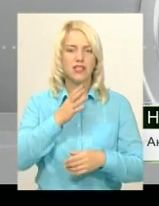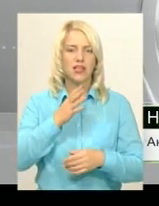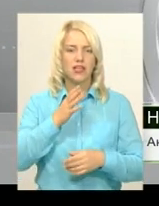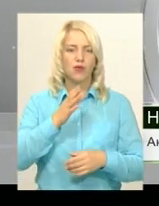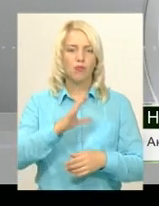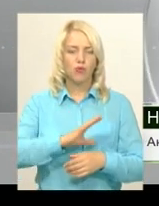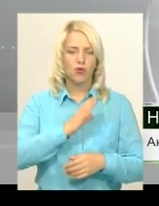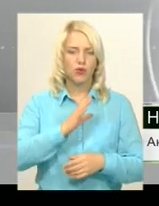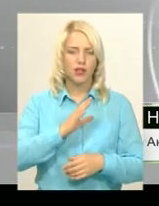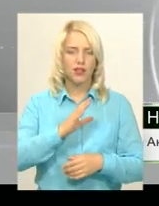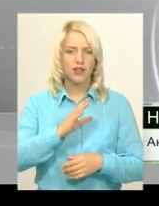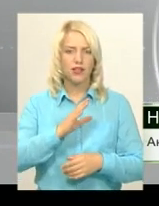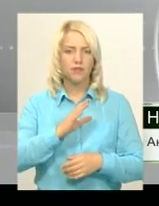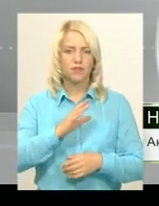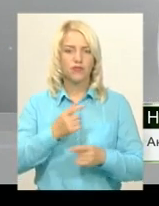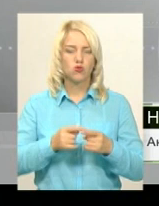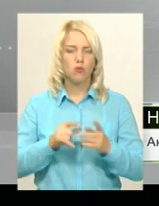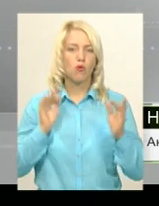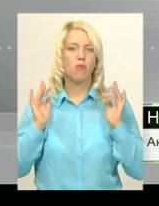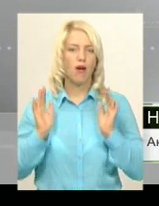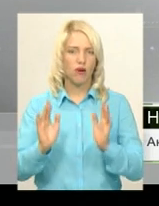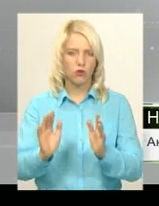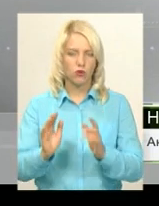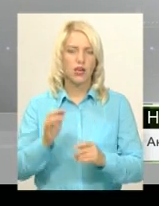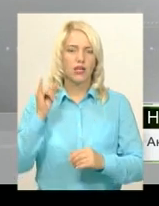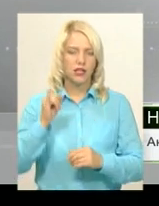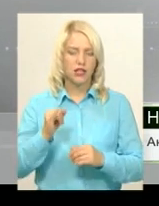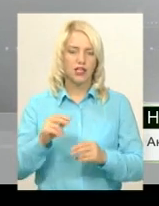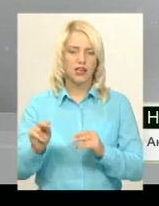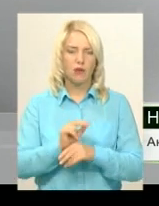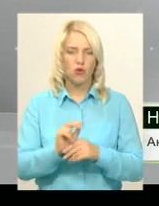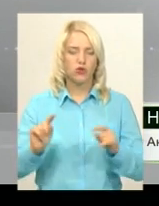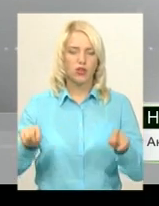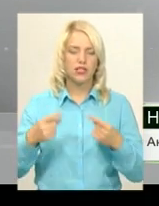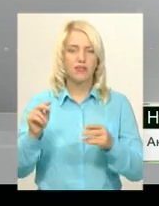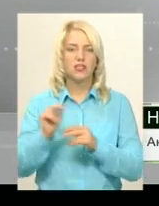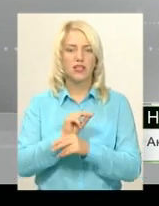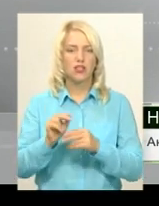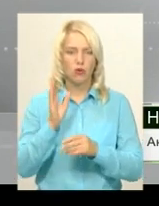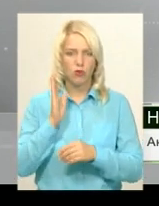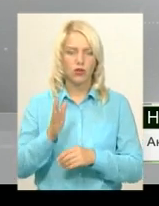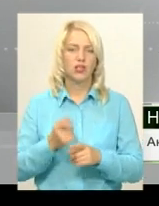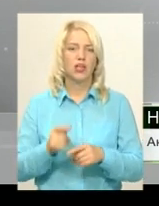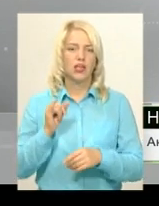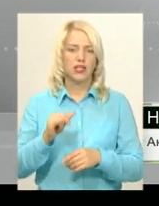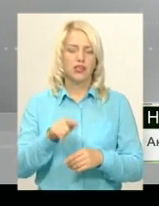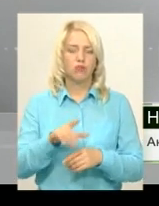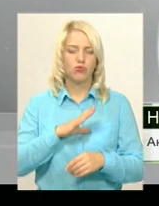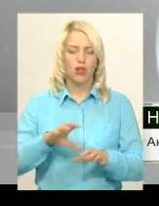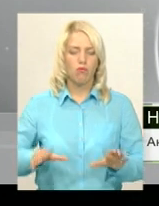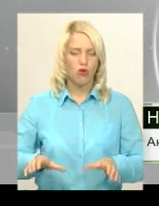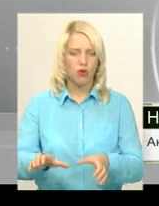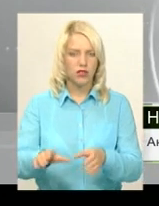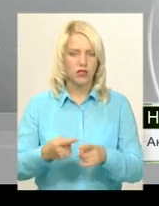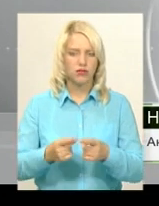Потоцького даному парку місцевого значення. І ремонту реставраційної роботи, тому що там в Потоцьких свій час була і брухівка,